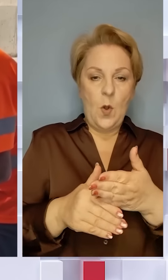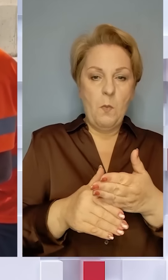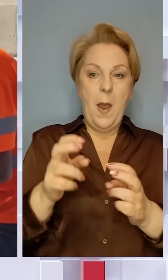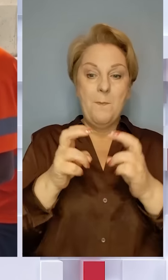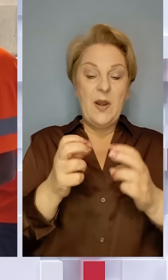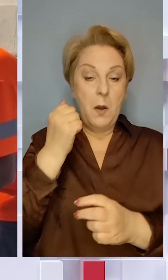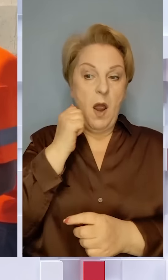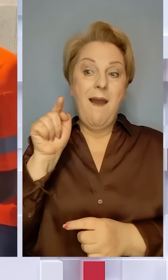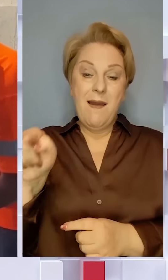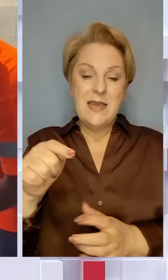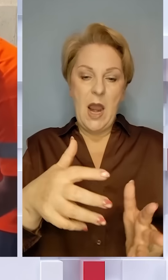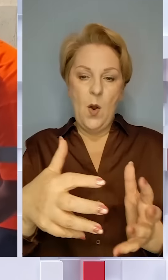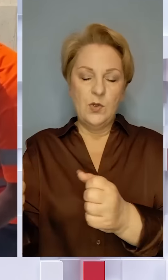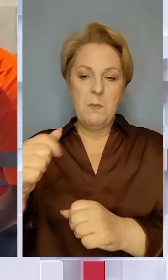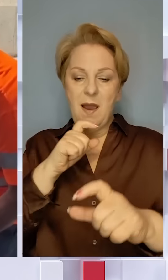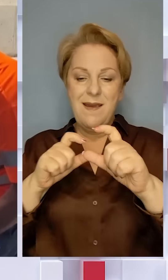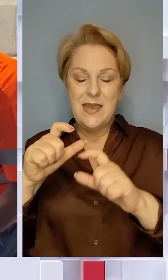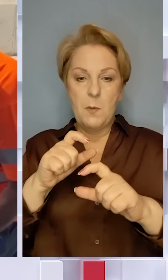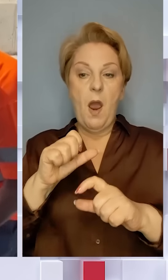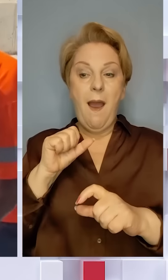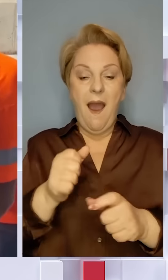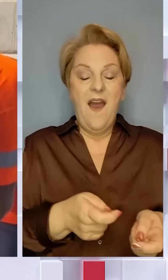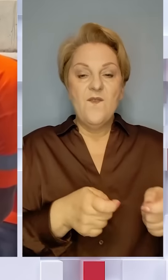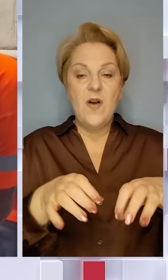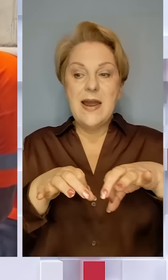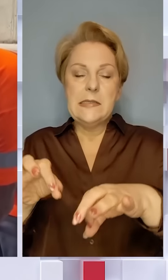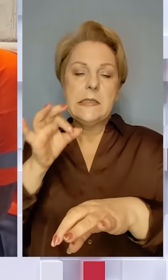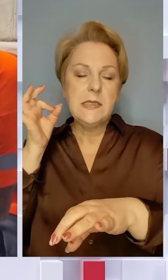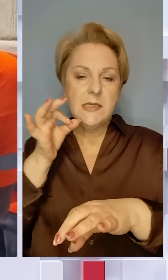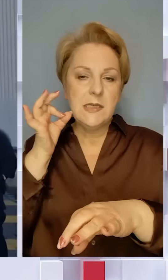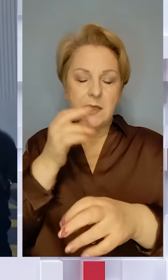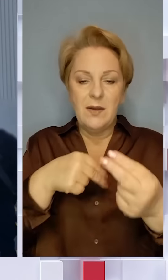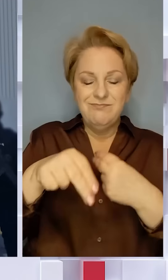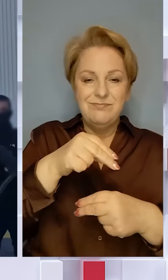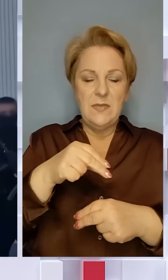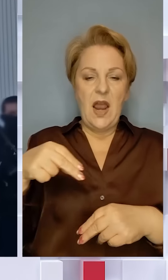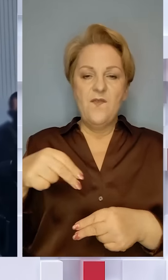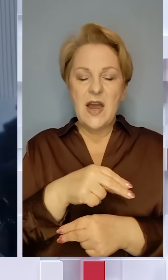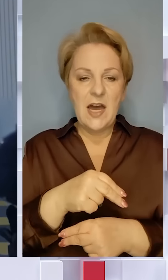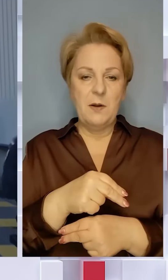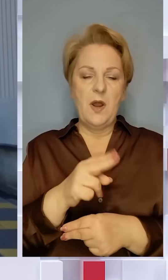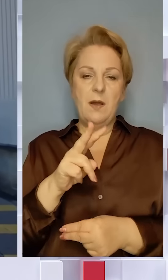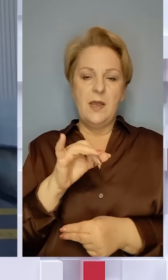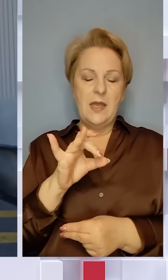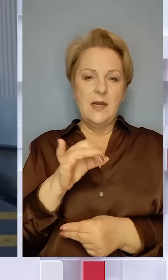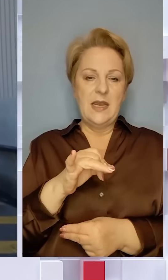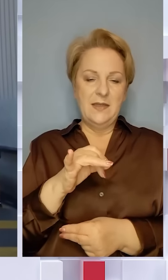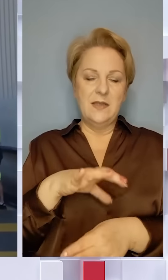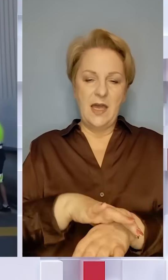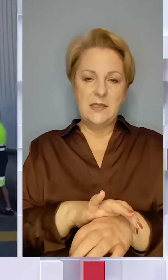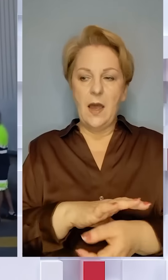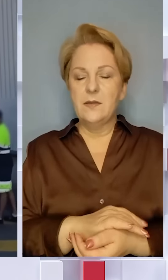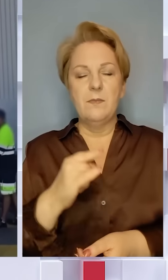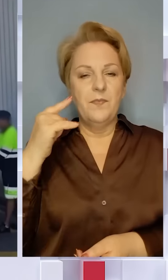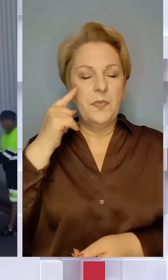Москві, яке і отримувало хімікати. А от везли їх хитрим шляхом через Вірменію та Киргизстан, аби замаскувати